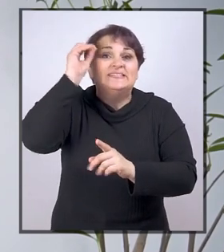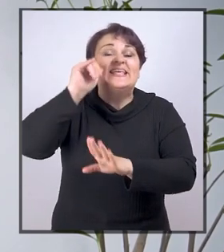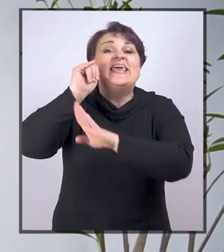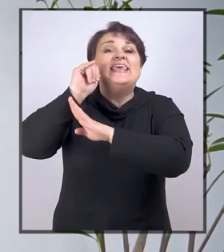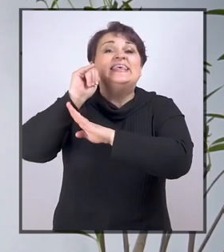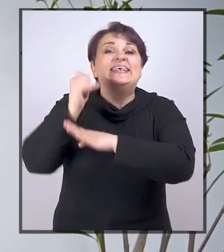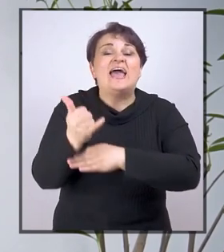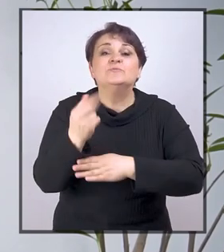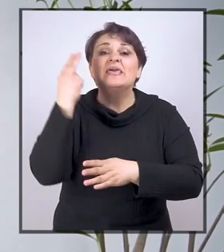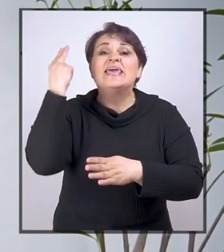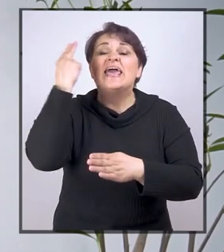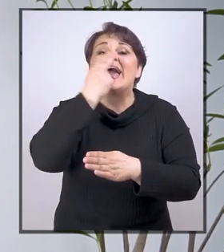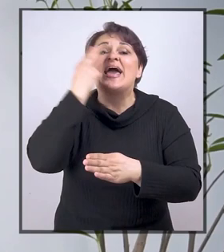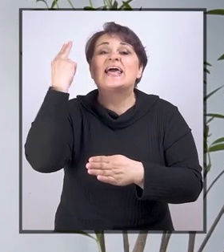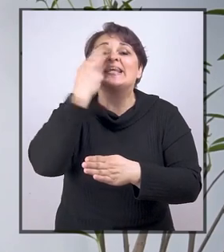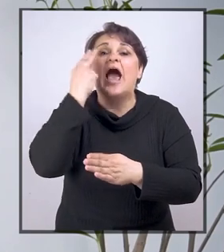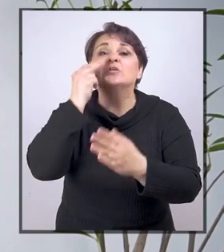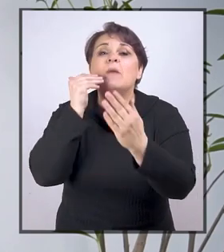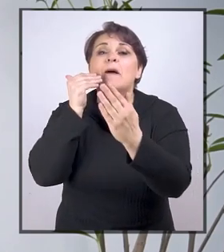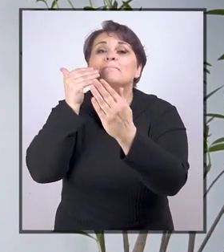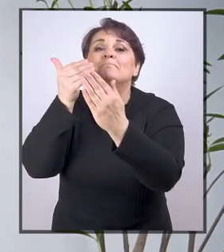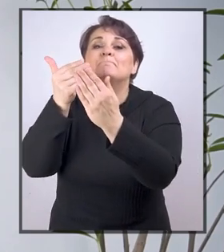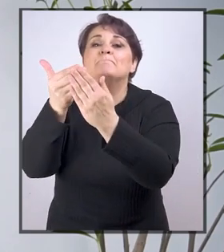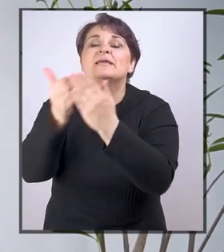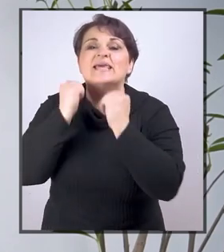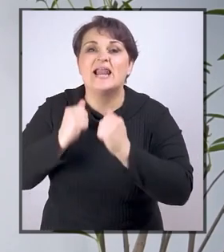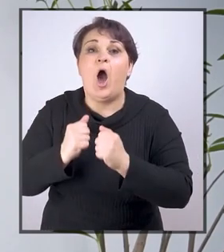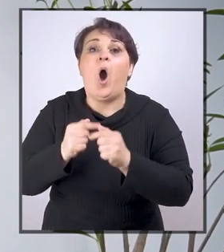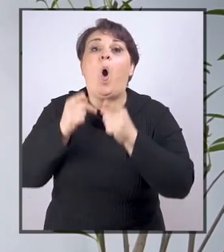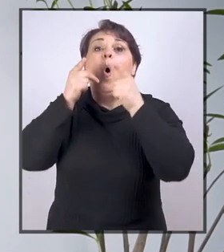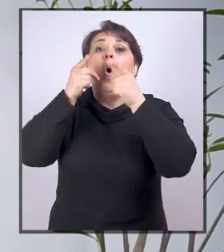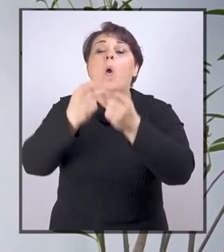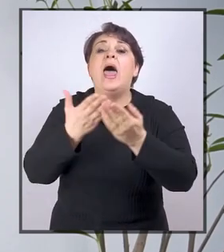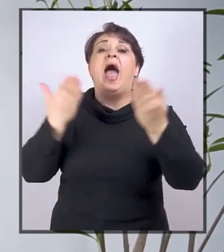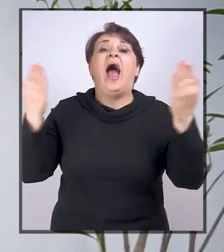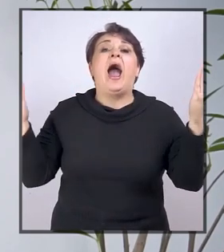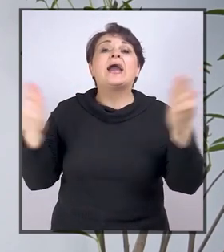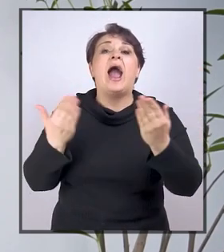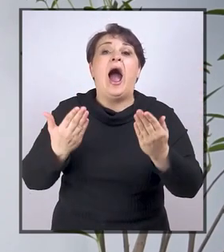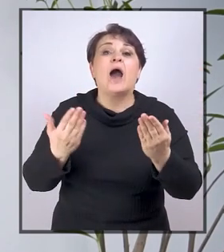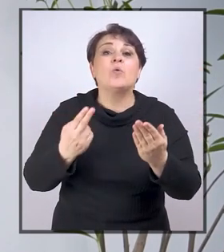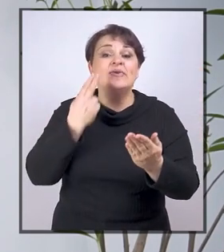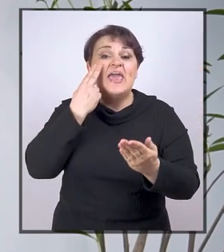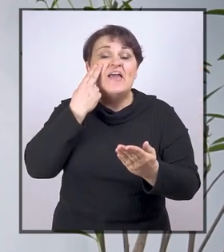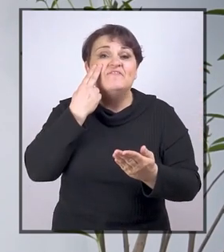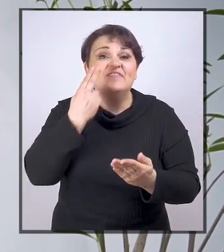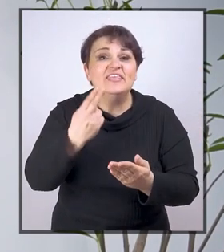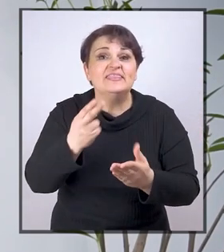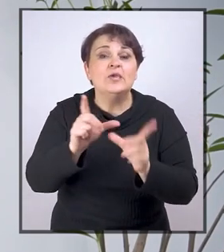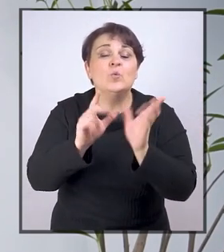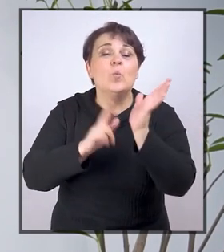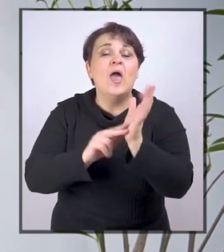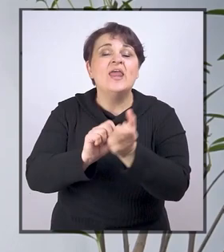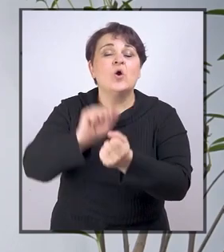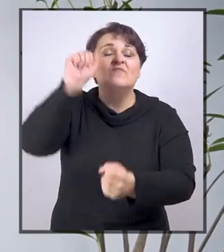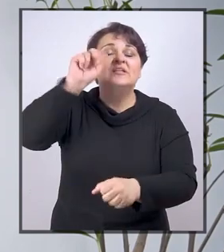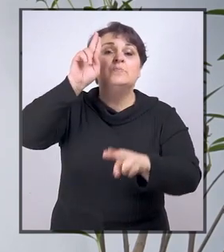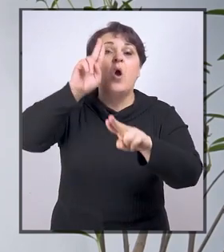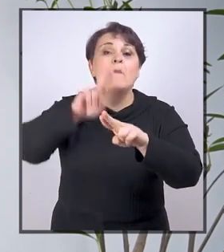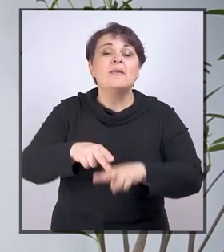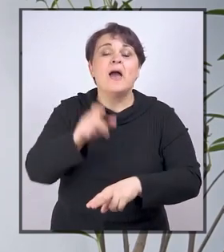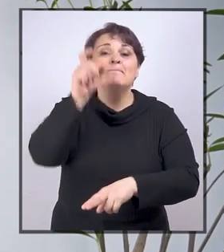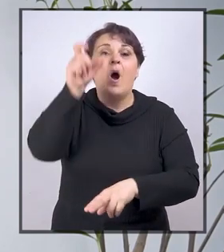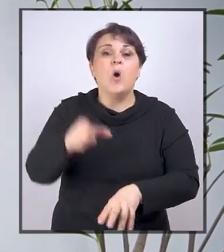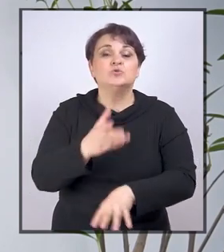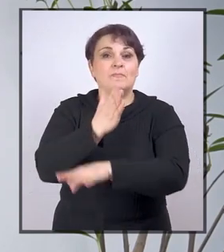obrazovanja jeste razumna prilagodba. Onako kako je vidi konvencija o pravima osoba